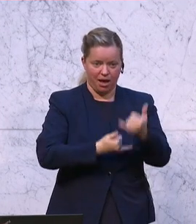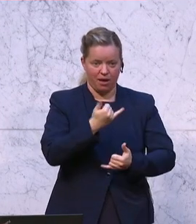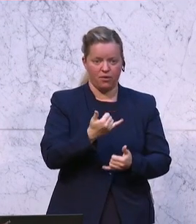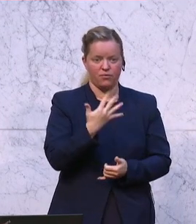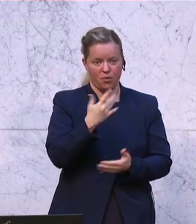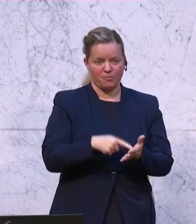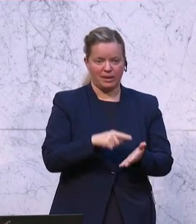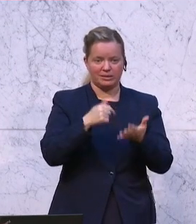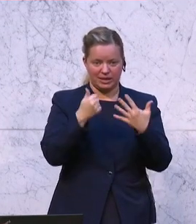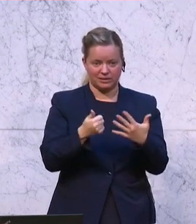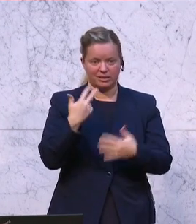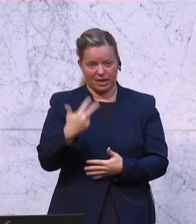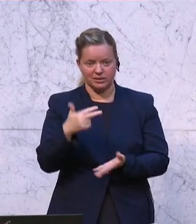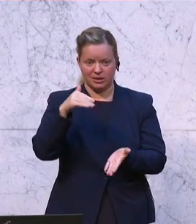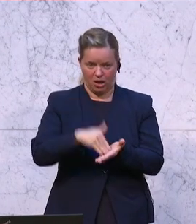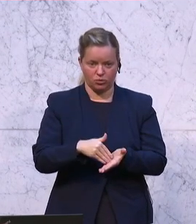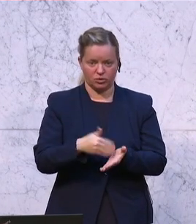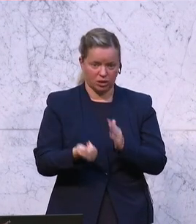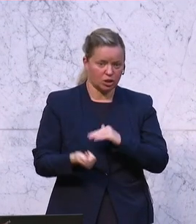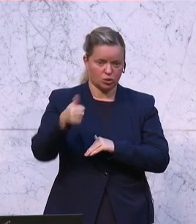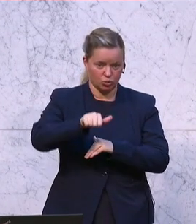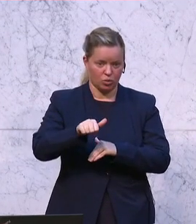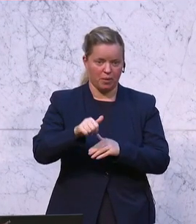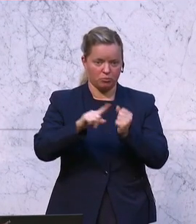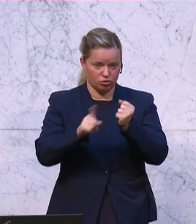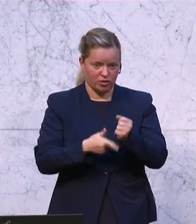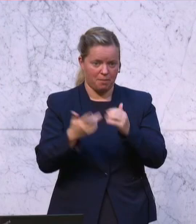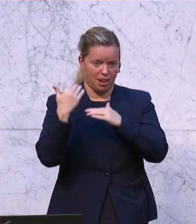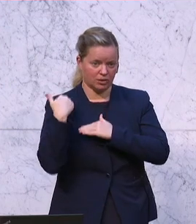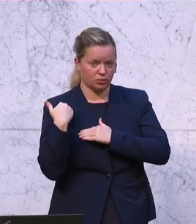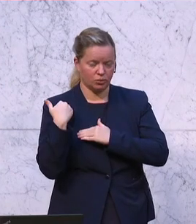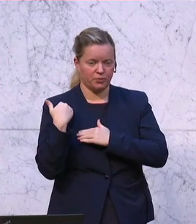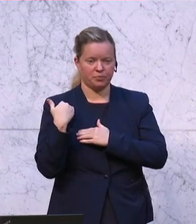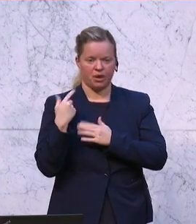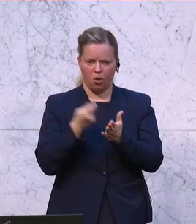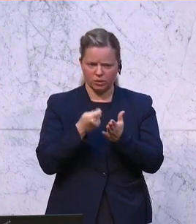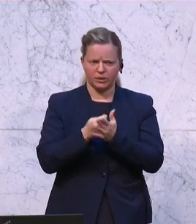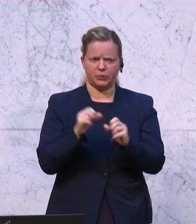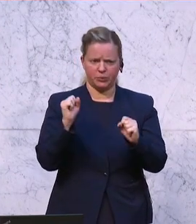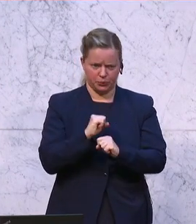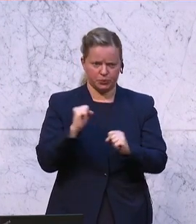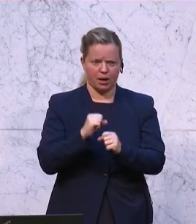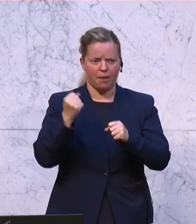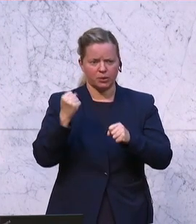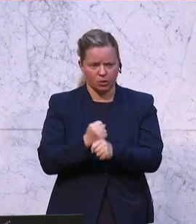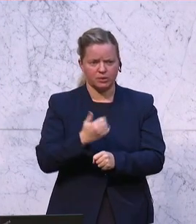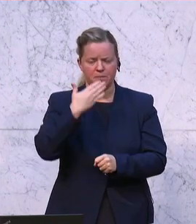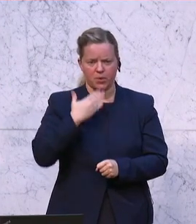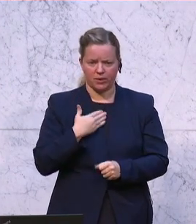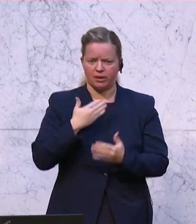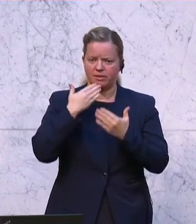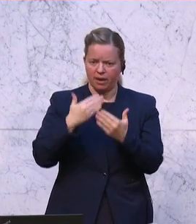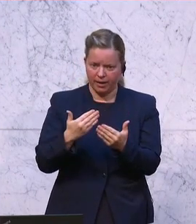.000 Euro jährlich belastet, sind das natürlich gewaltige Kosten. Aber trotzdem möchte ich ein großes Danke sagen den